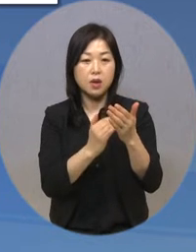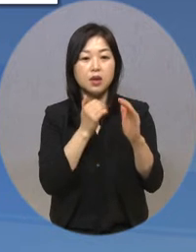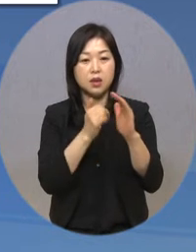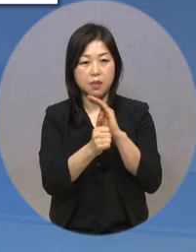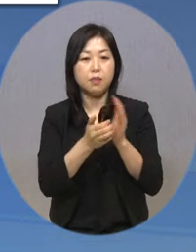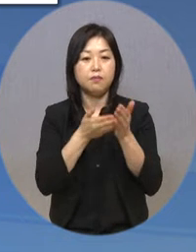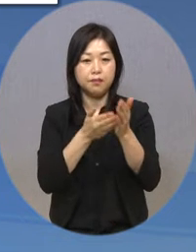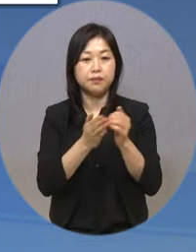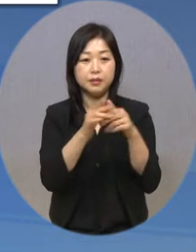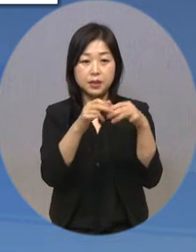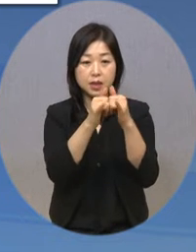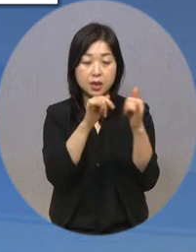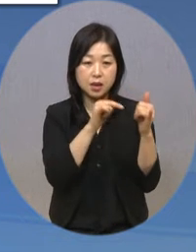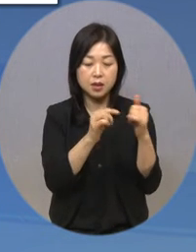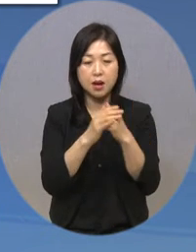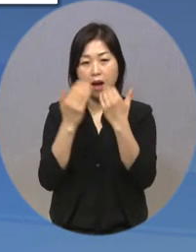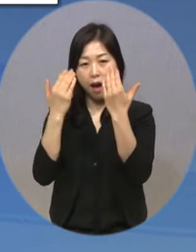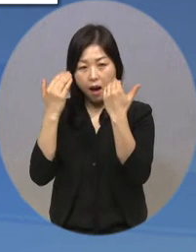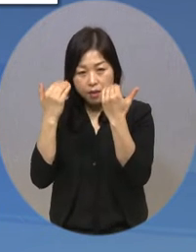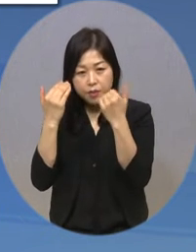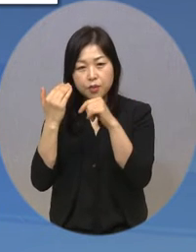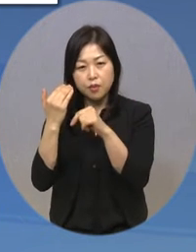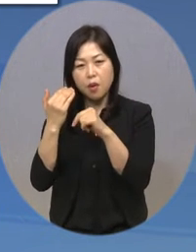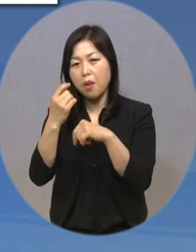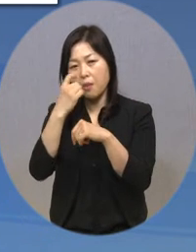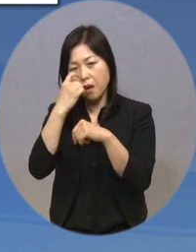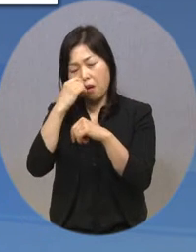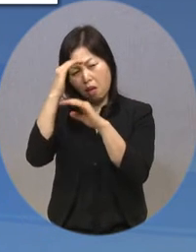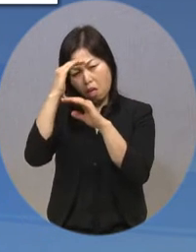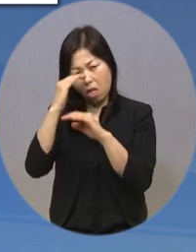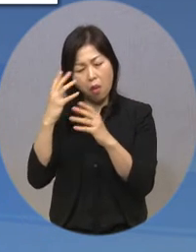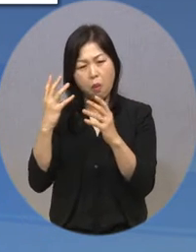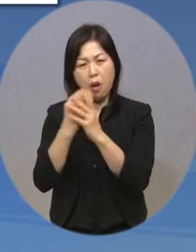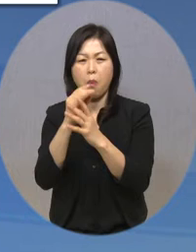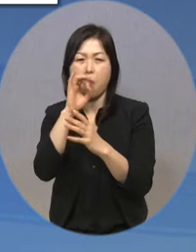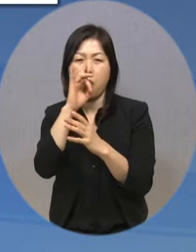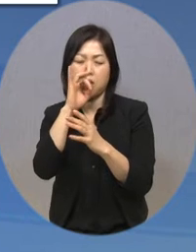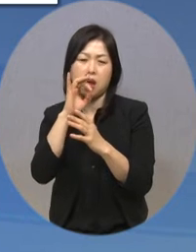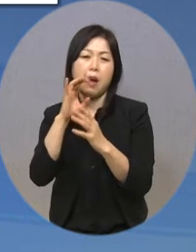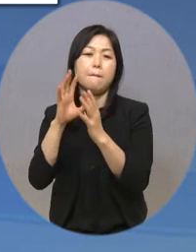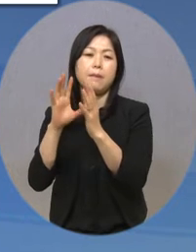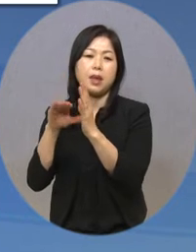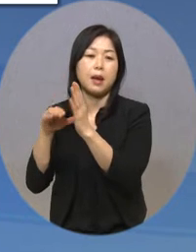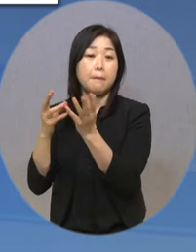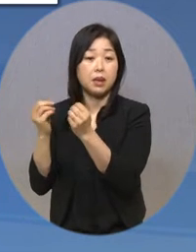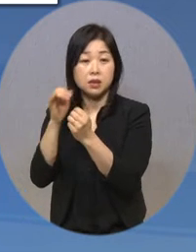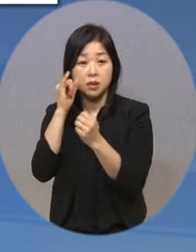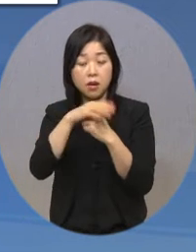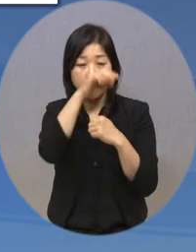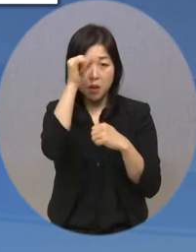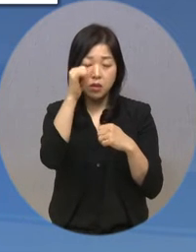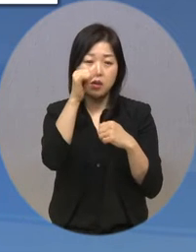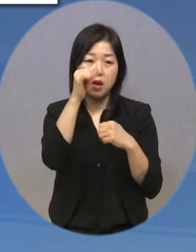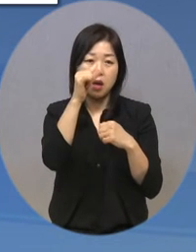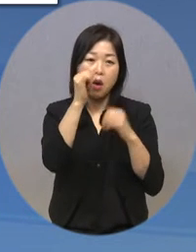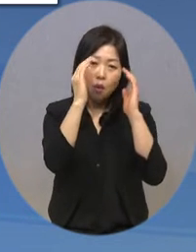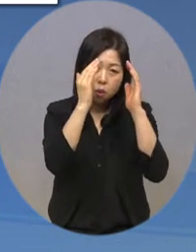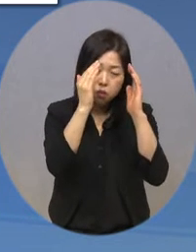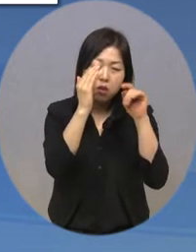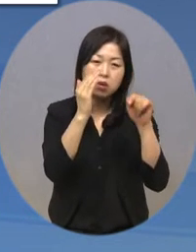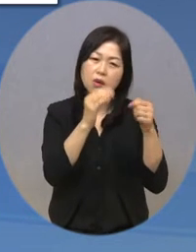장애인의 경우 정규 의무교육 과정을 원활하게 이수하지 못하는 경우가 많아 평생교육에 대한 의존도가